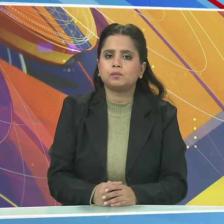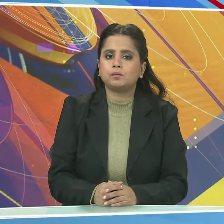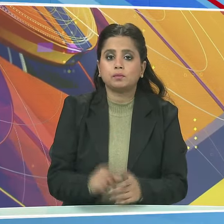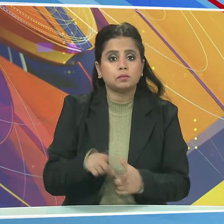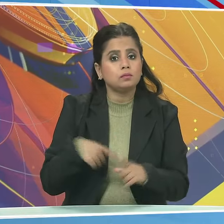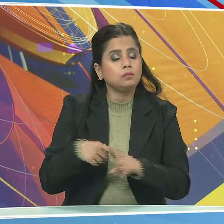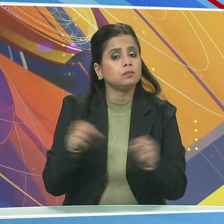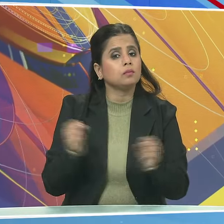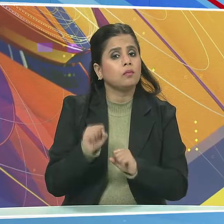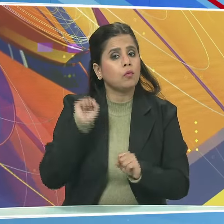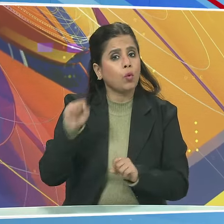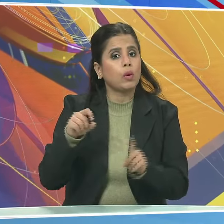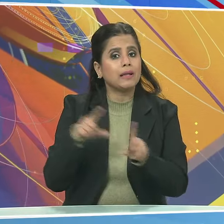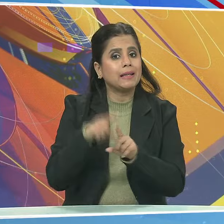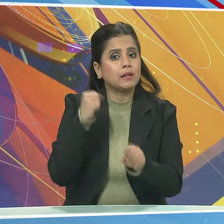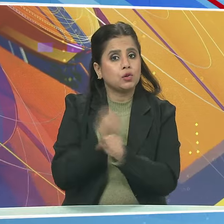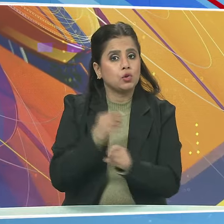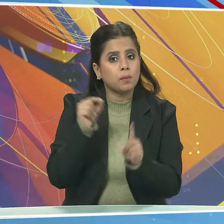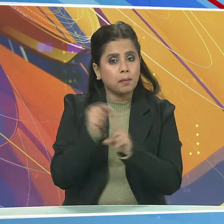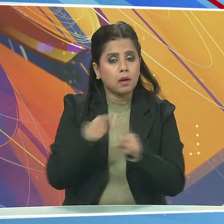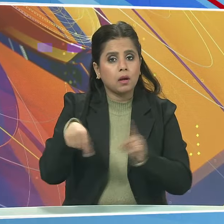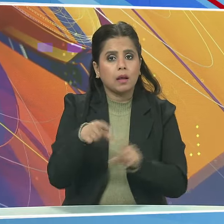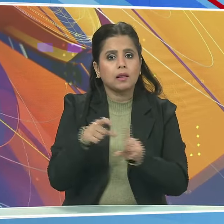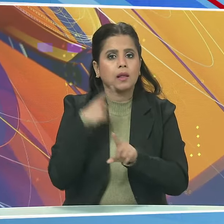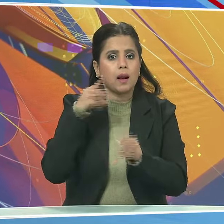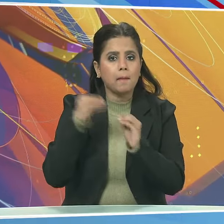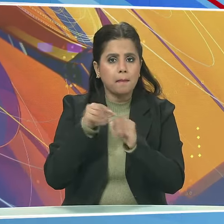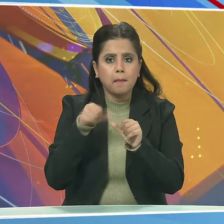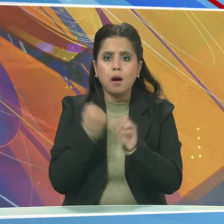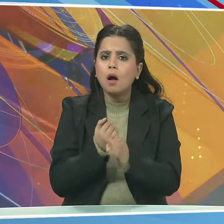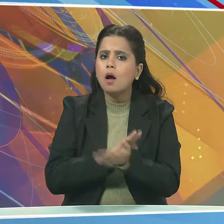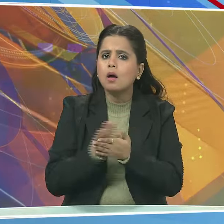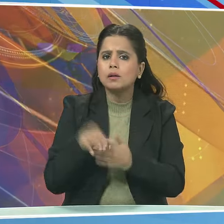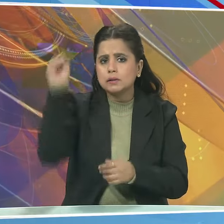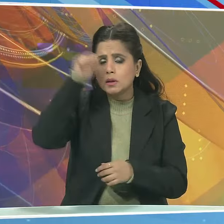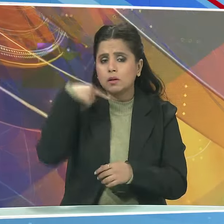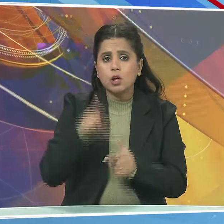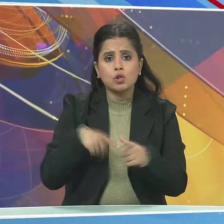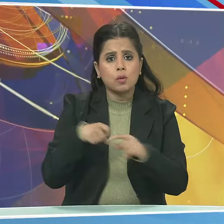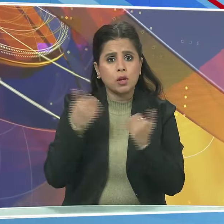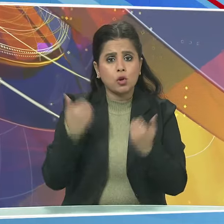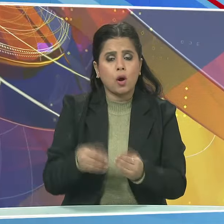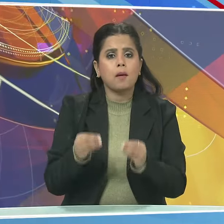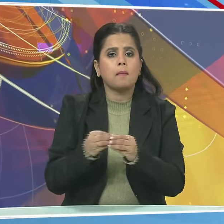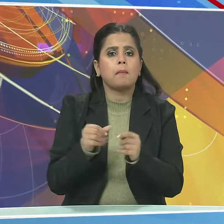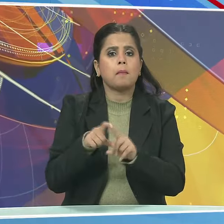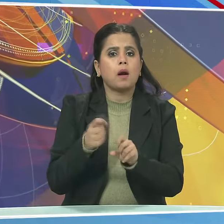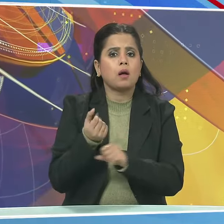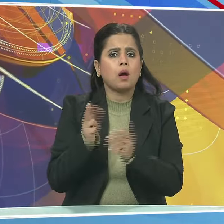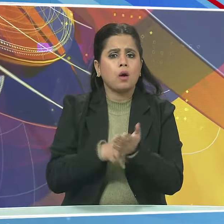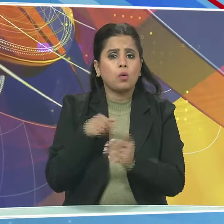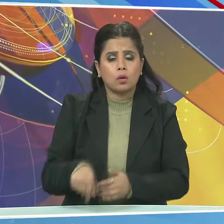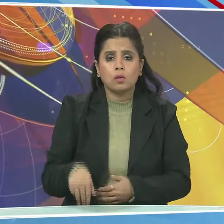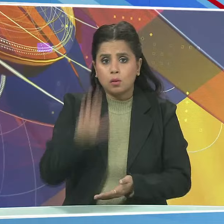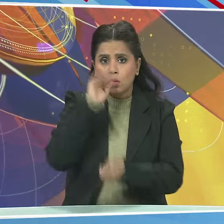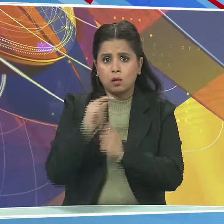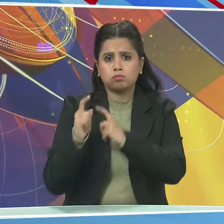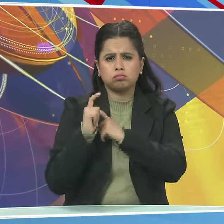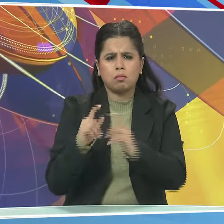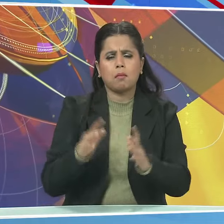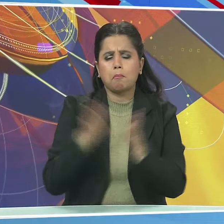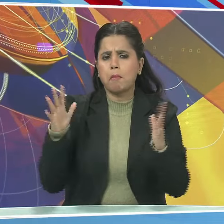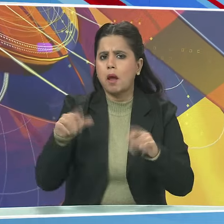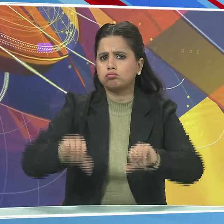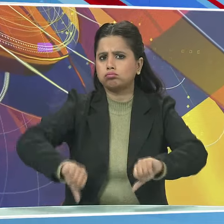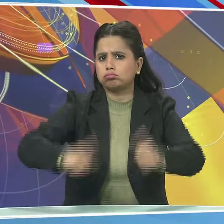जमू कश्मीर के डीजीपी दिलबाग सिंग ने आज कहा है कि जमू कश्मीर के बढ़गाम में सुरक्षा बलों को एक बड़ी कामियाभी